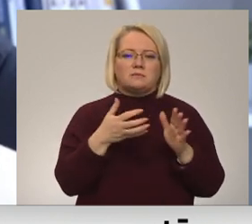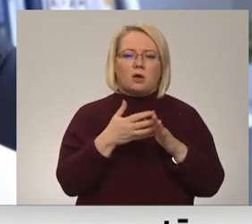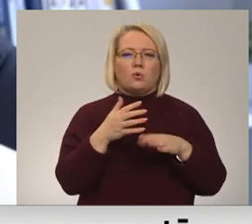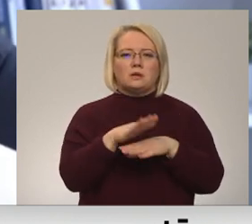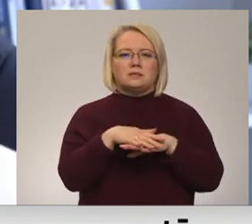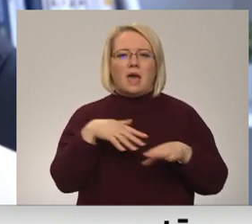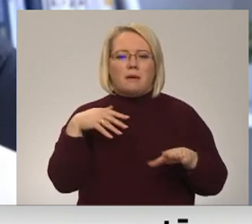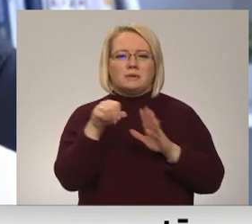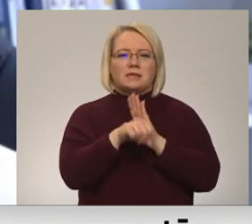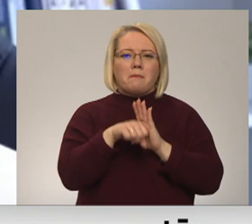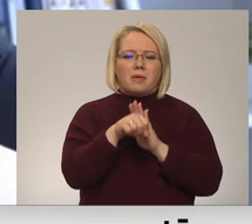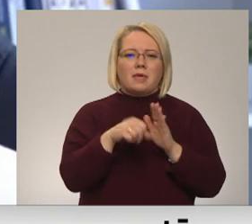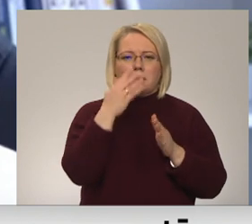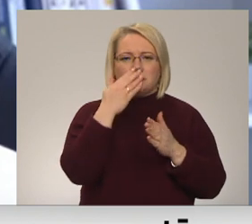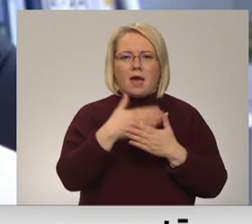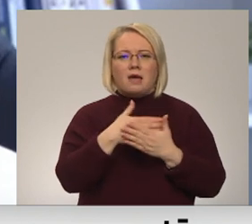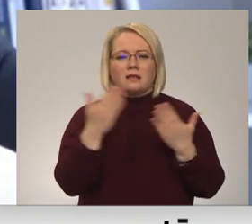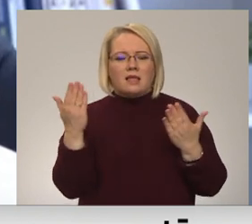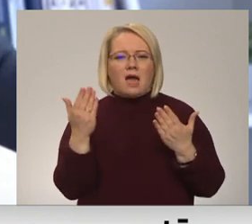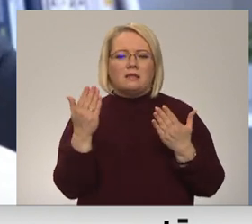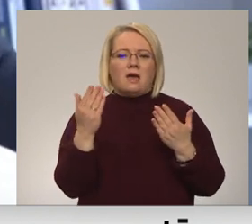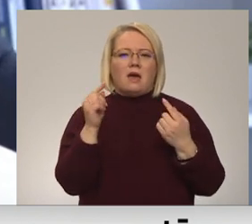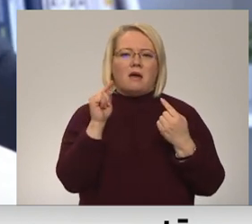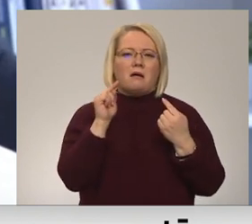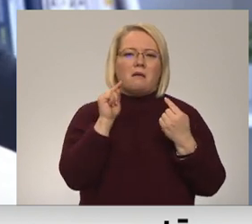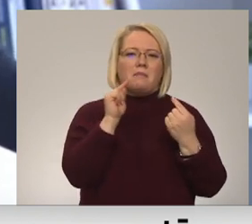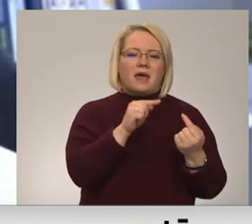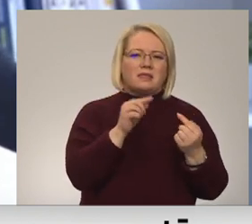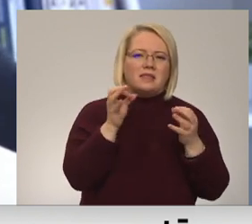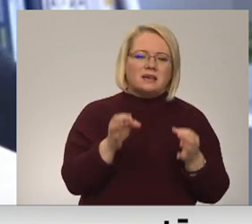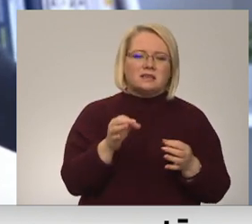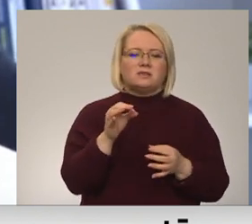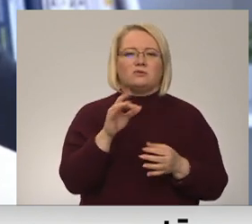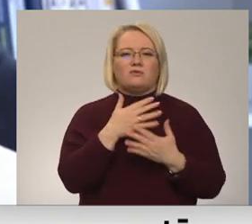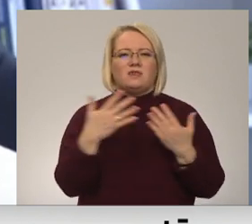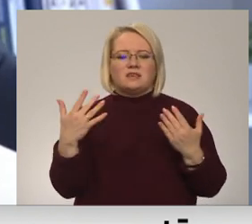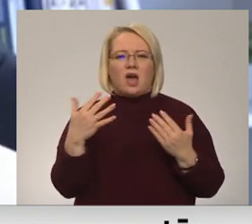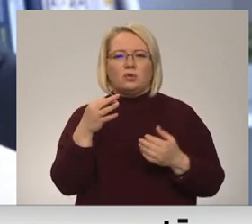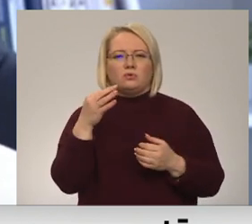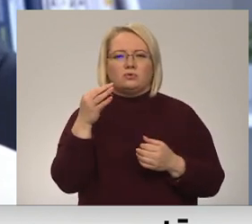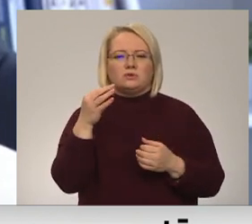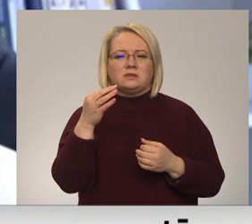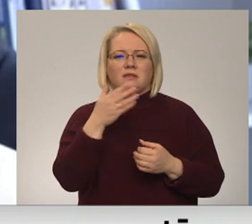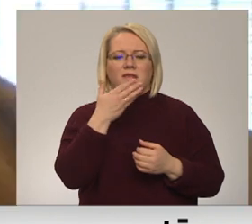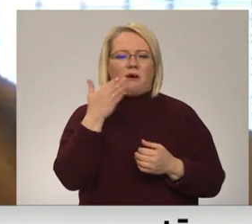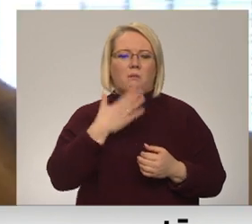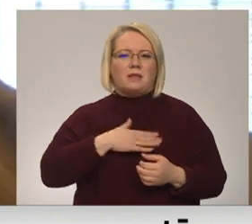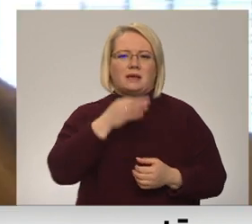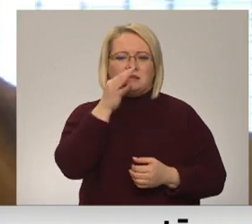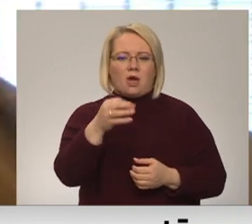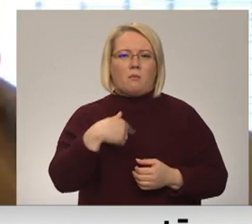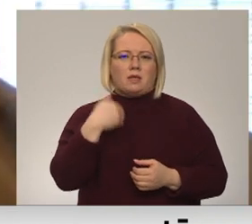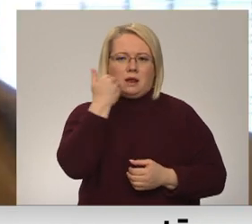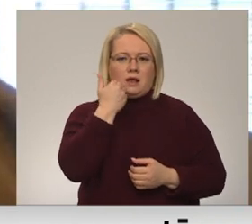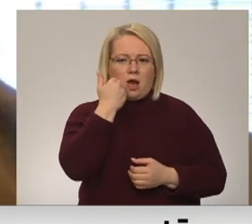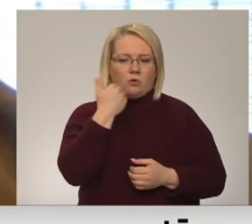debatēs atklāt antisemītisks un homofobisks izteikums. Man par to pirmkārt ir kauns. Tieši šis